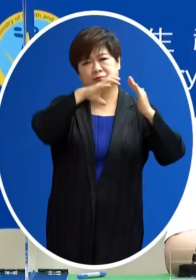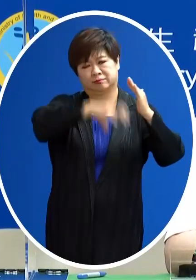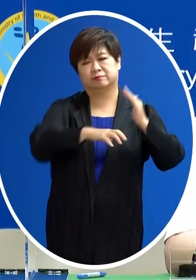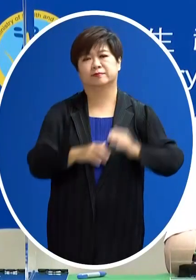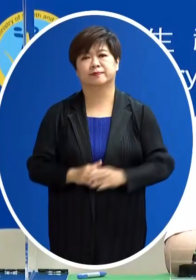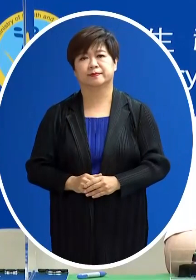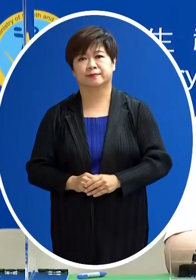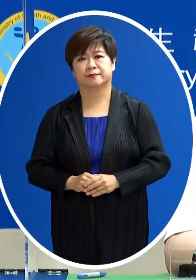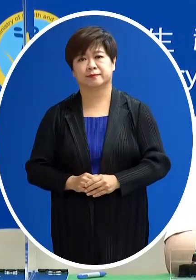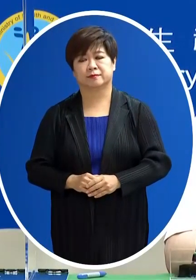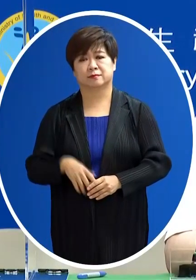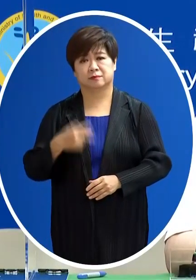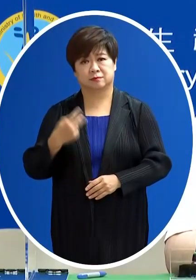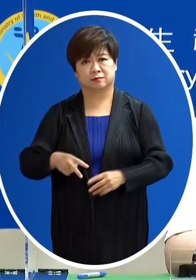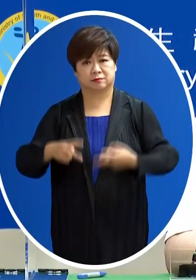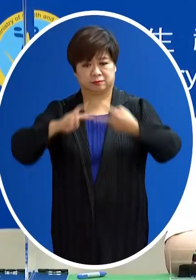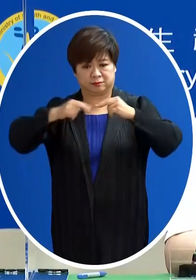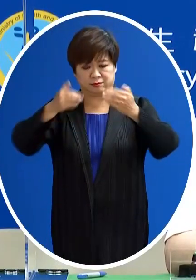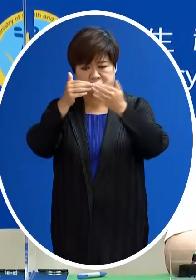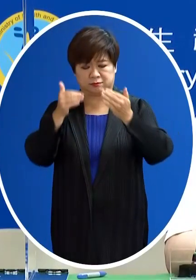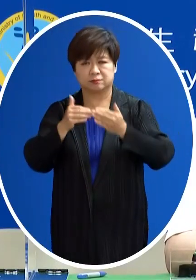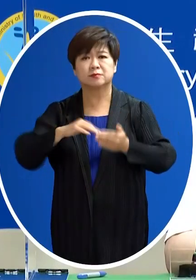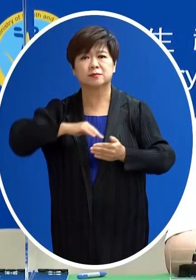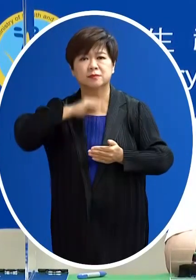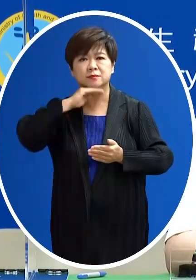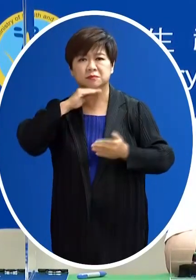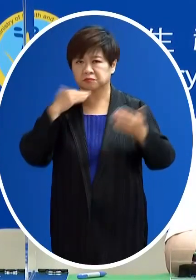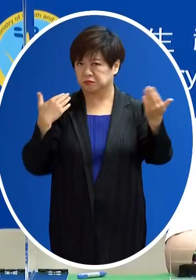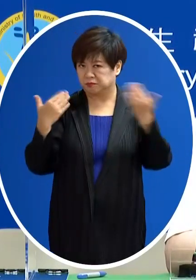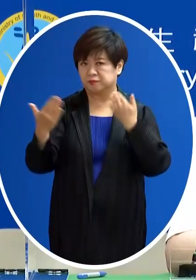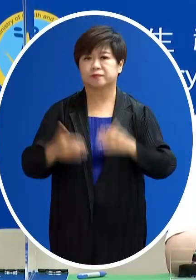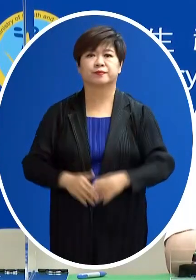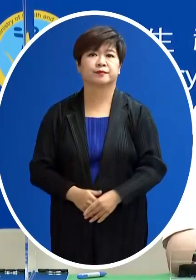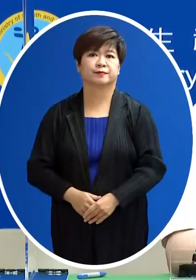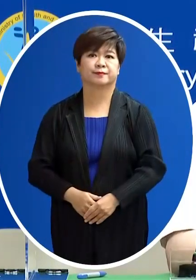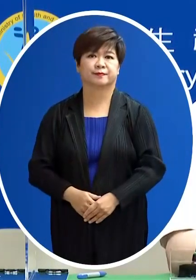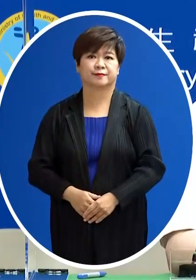不過都還需要後續定序的結果再來做綜合的研判